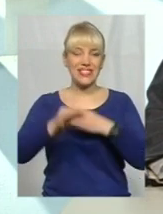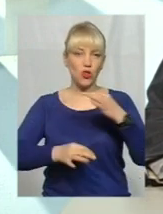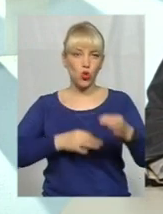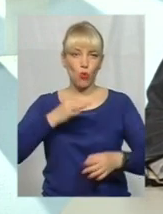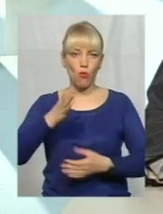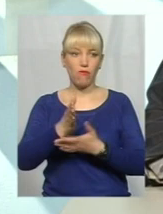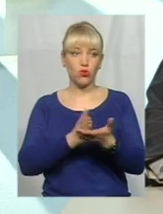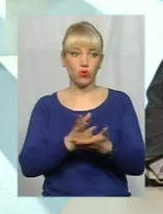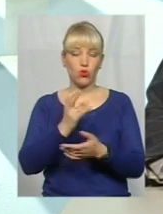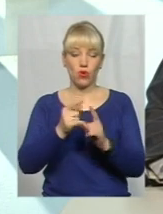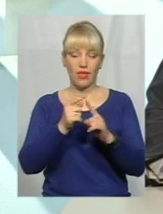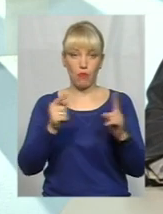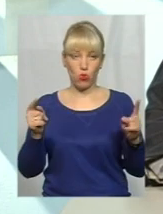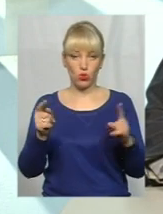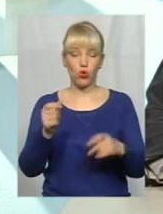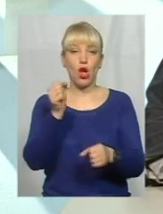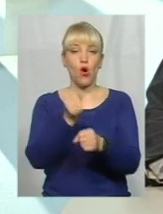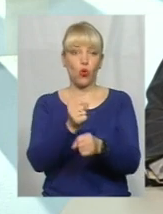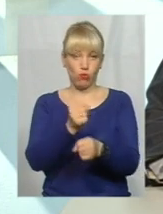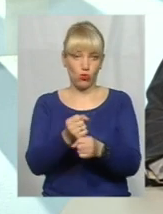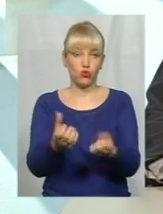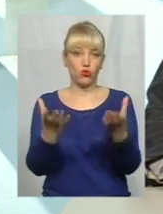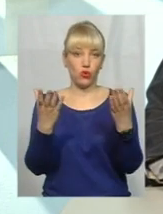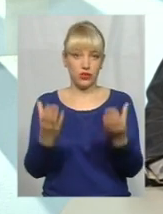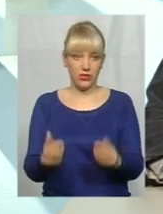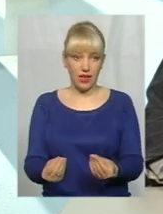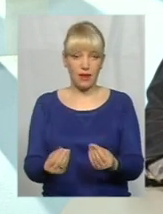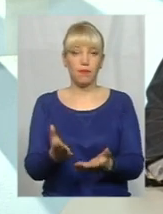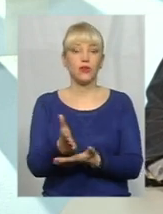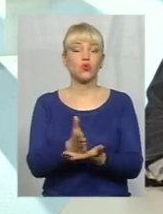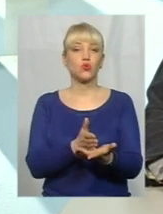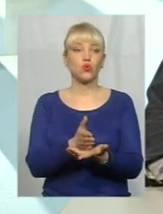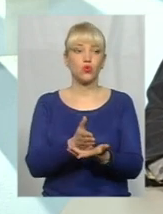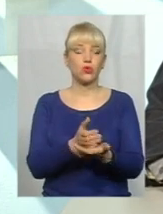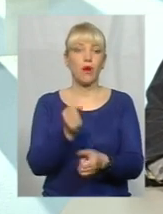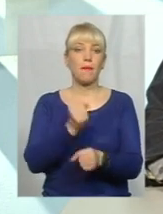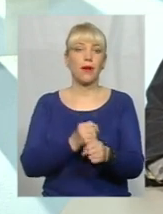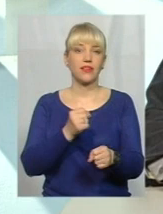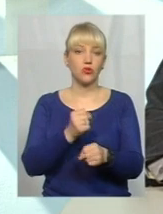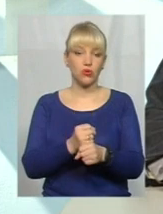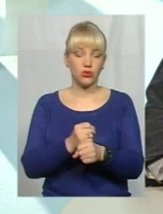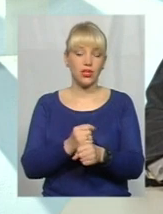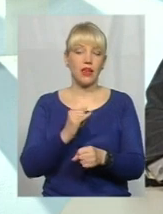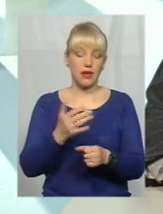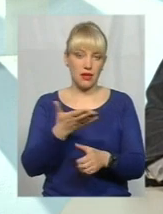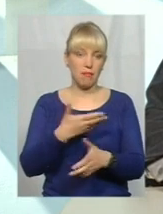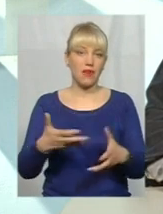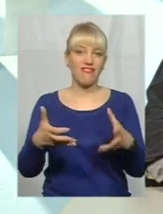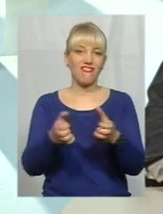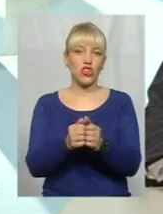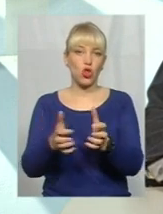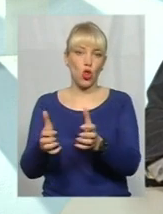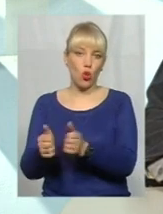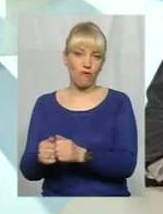але на протягом робочого дня служба працює і ми відловлюємо таких тварин.